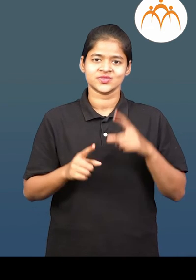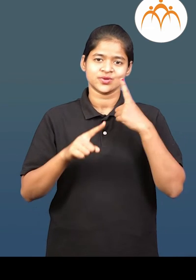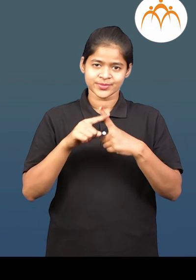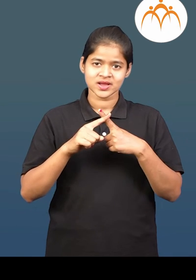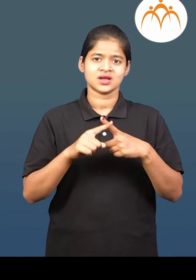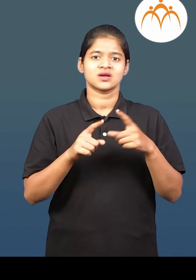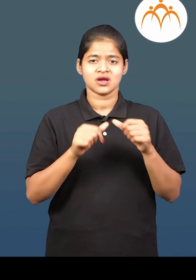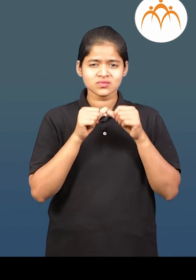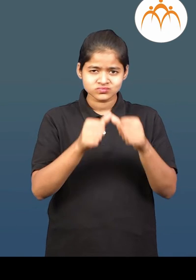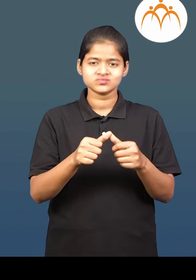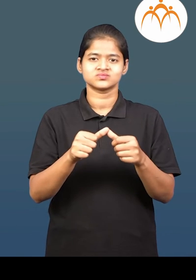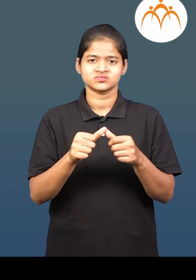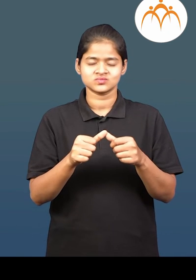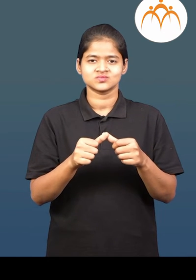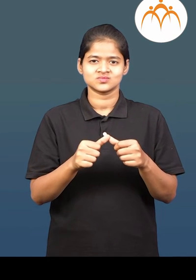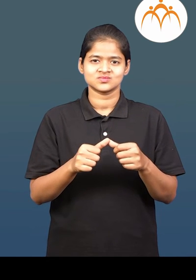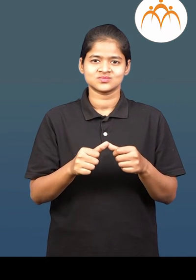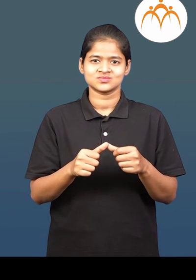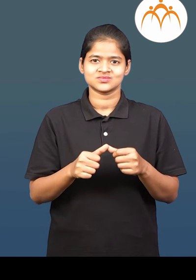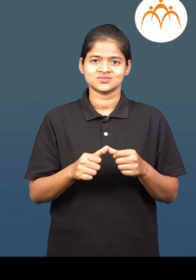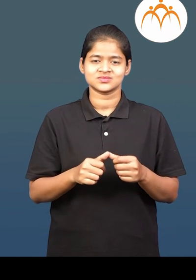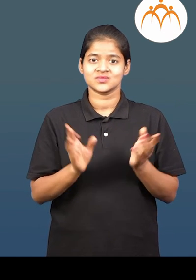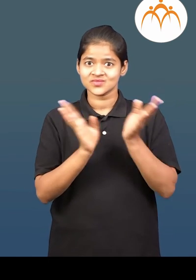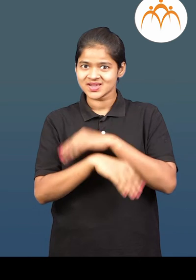केल्यावर जी उत्तराची संख्या आसते